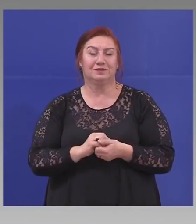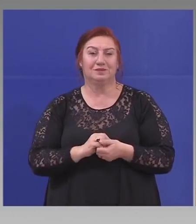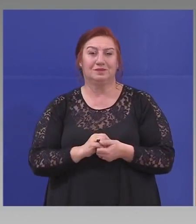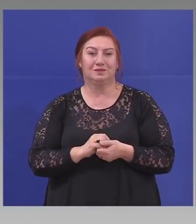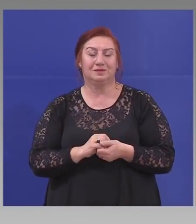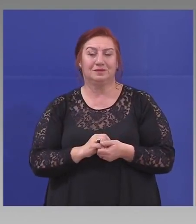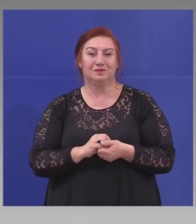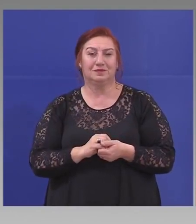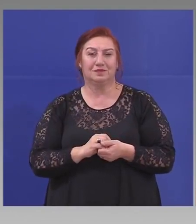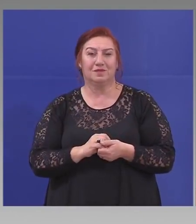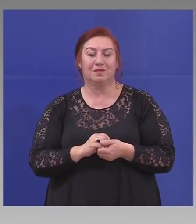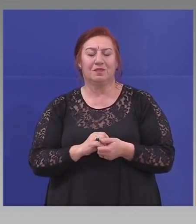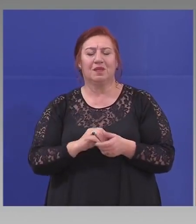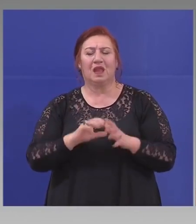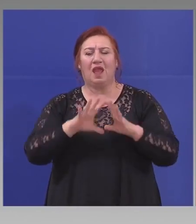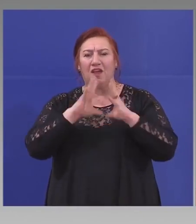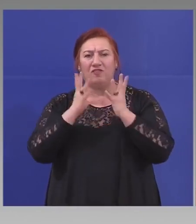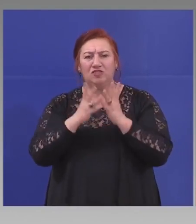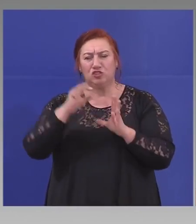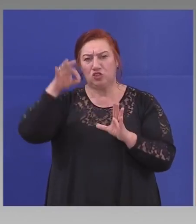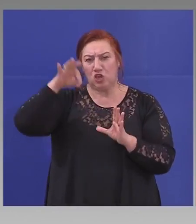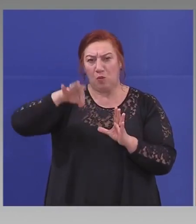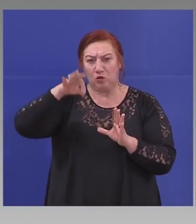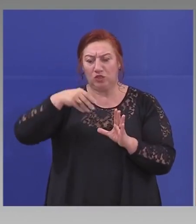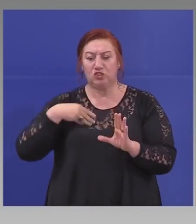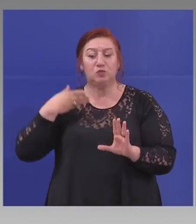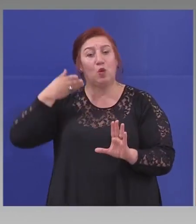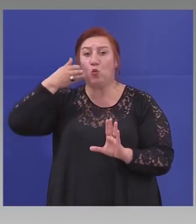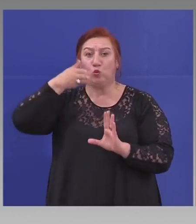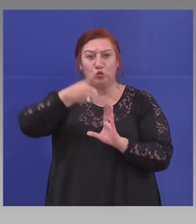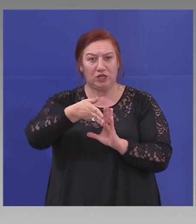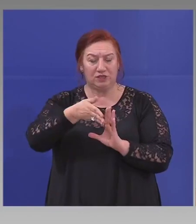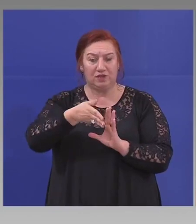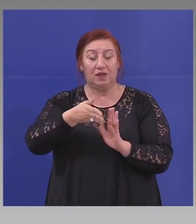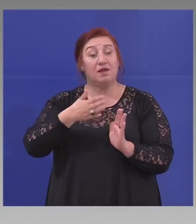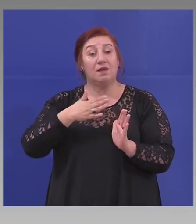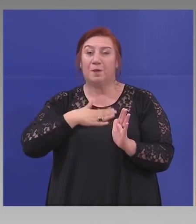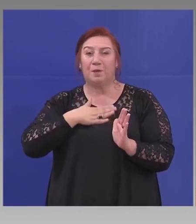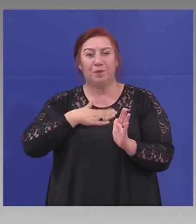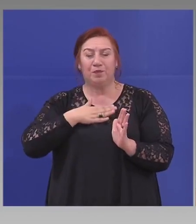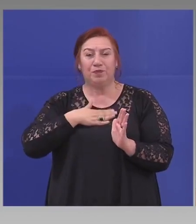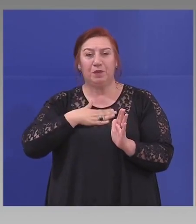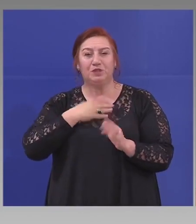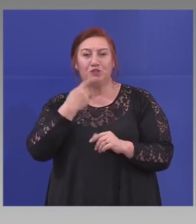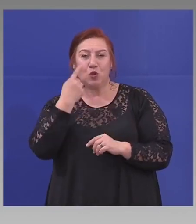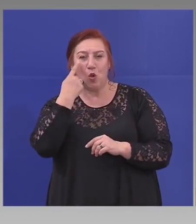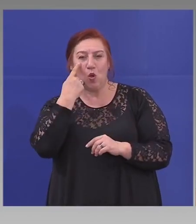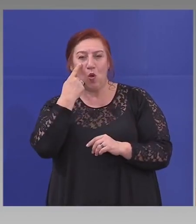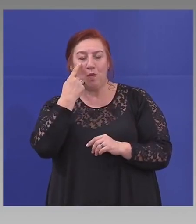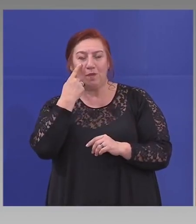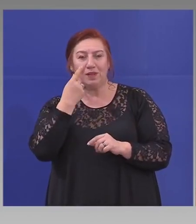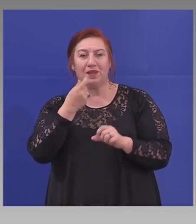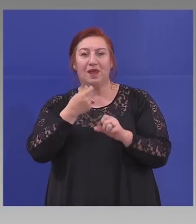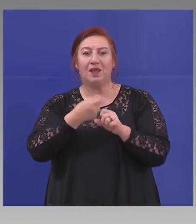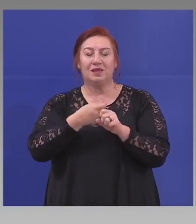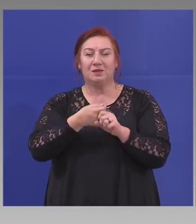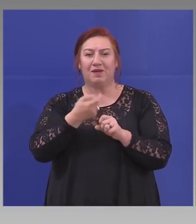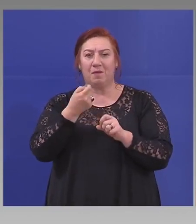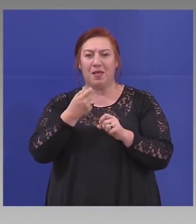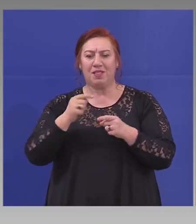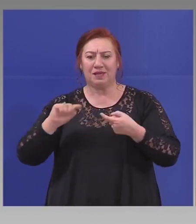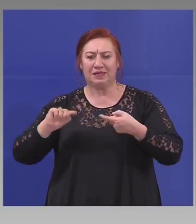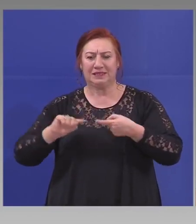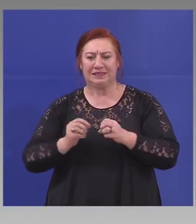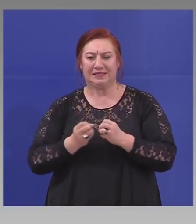Във всички поручки сме участвали, защото имаше опит да се направи едва ли немалък скандал,